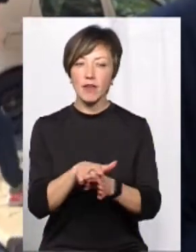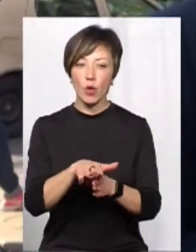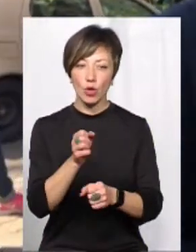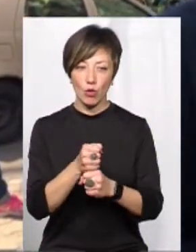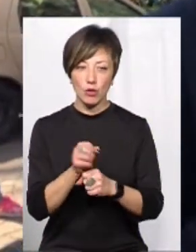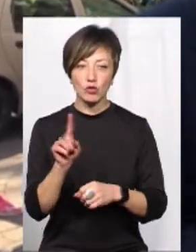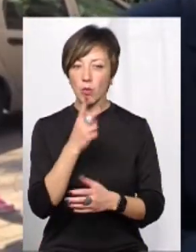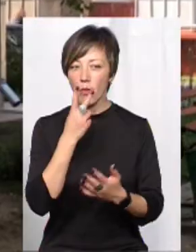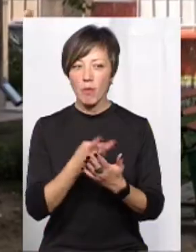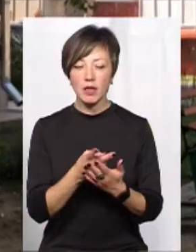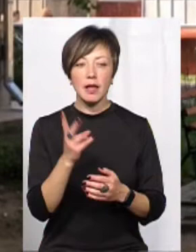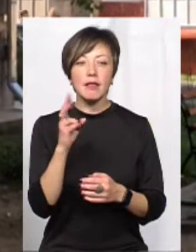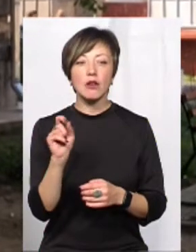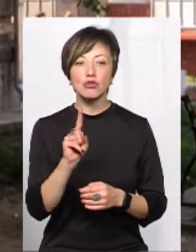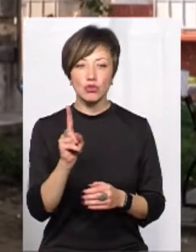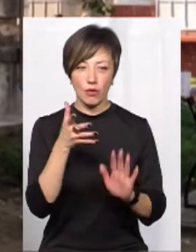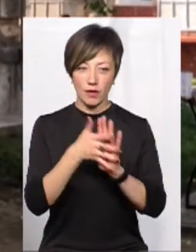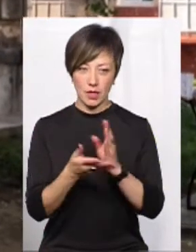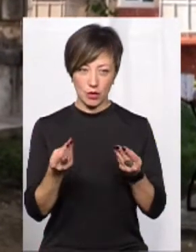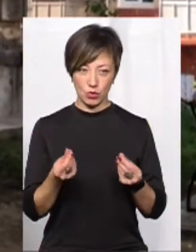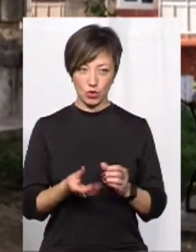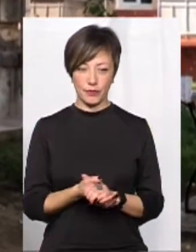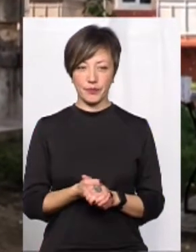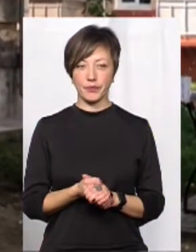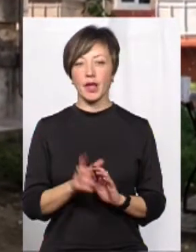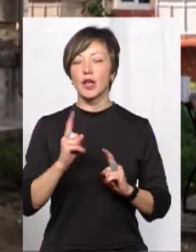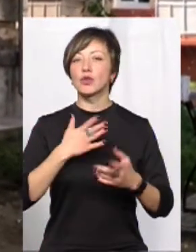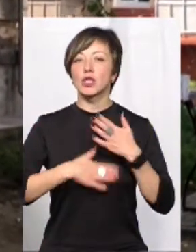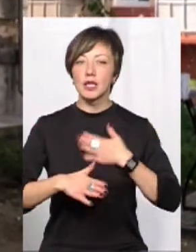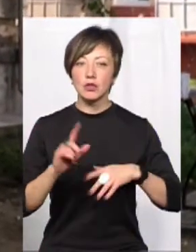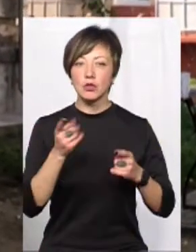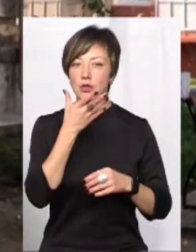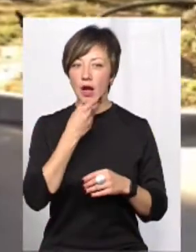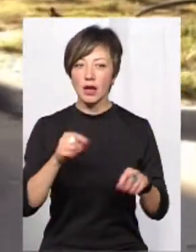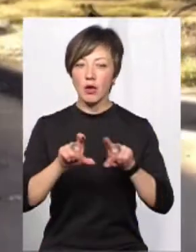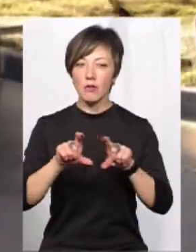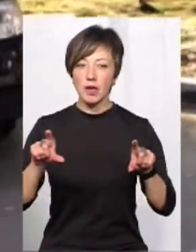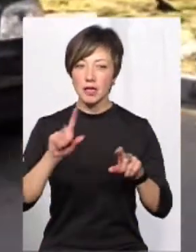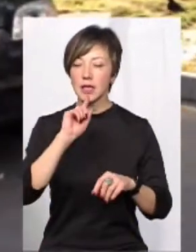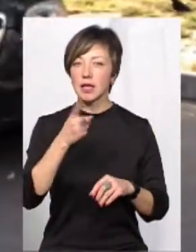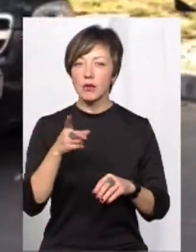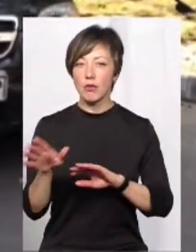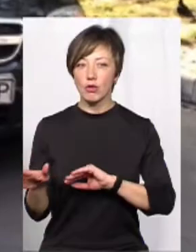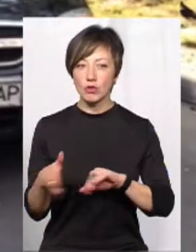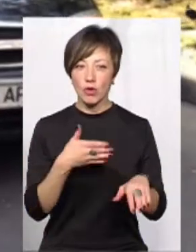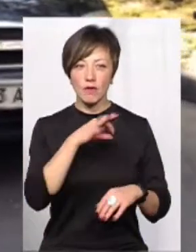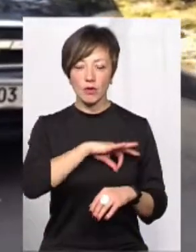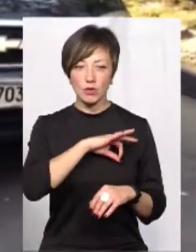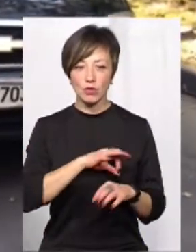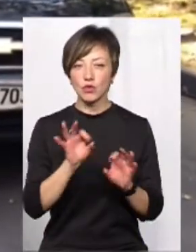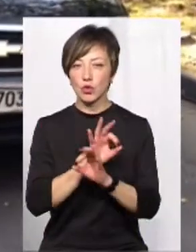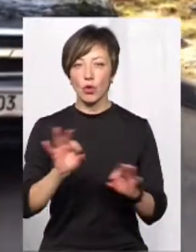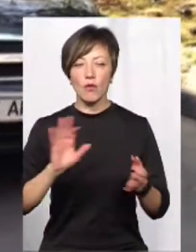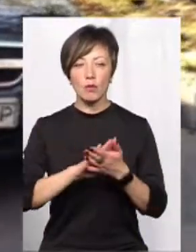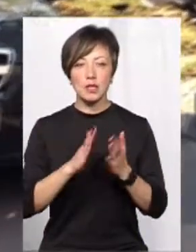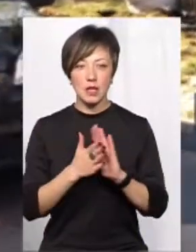для того, щоб побачити, на що саме пішли ці кошти. Дуже тішуся, дуже гарний об'єкт. Рік пройшов, як він експлуатується, він в чудовому